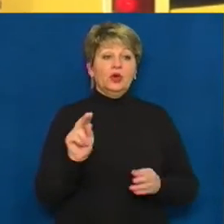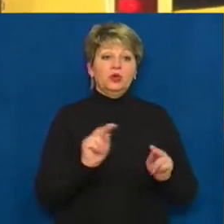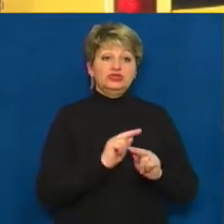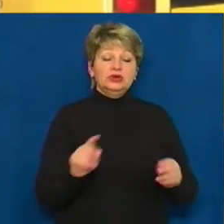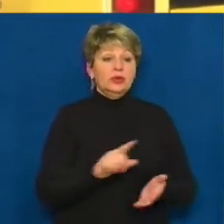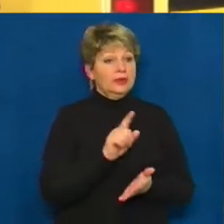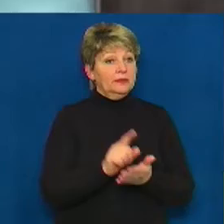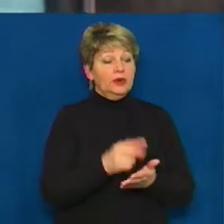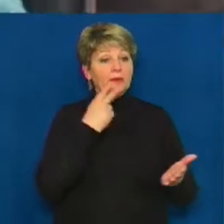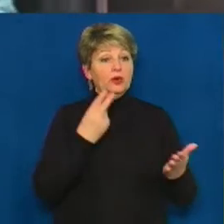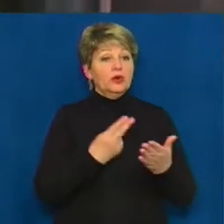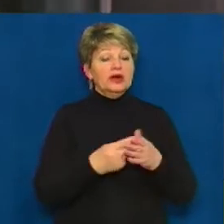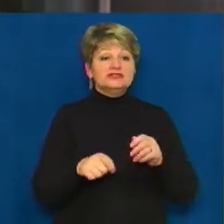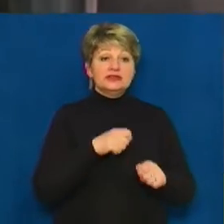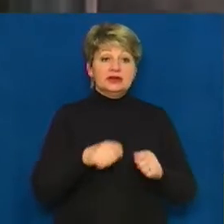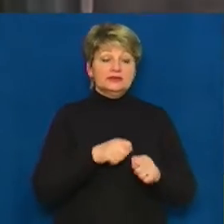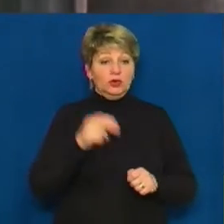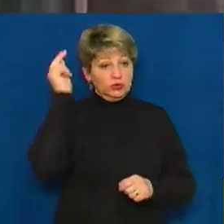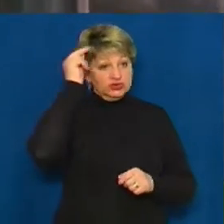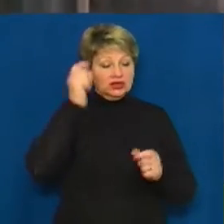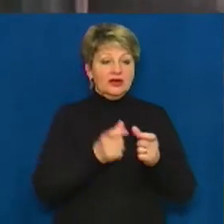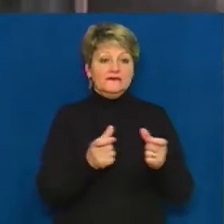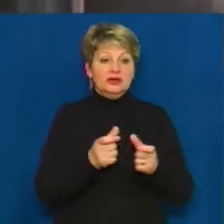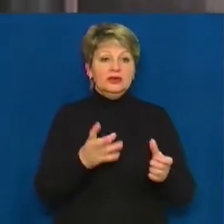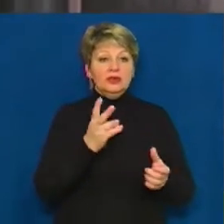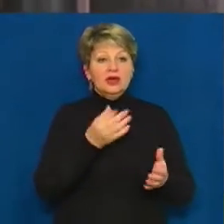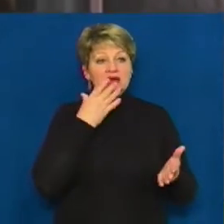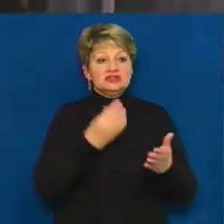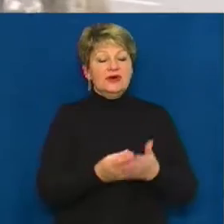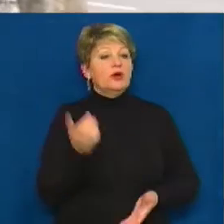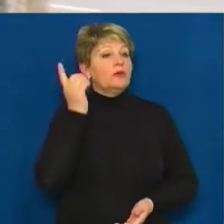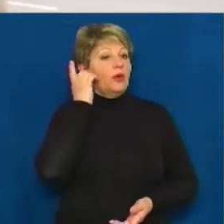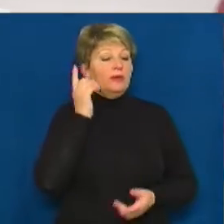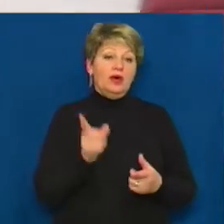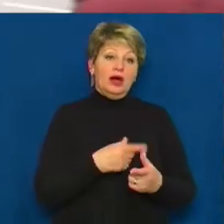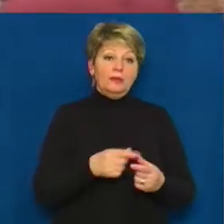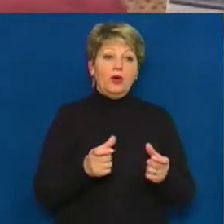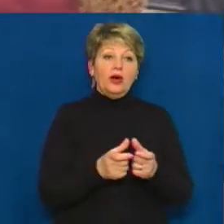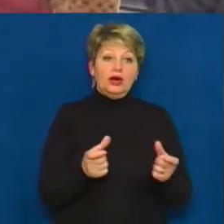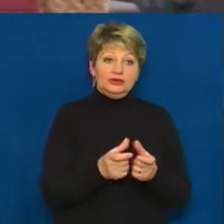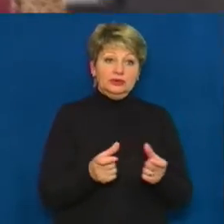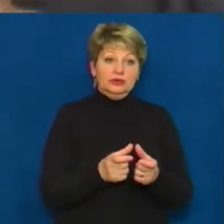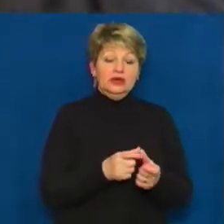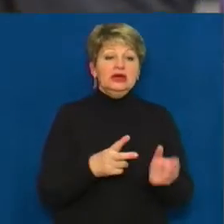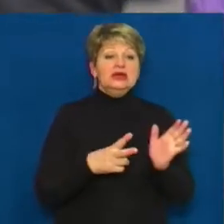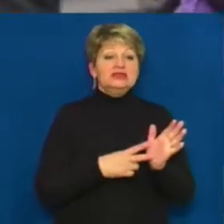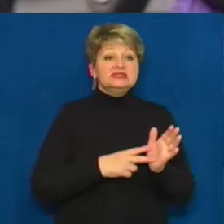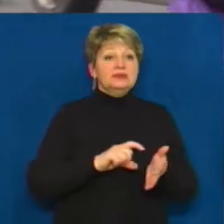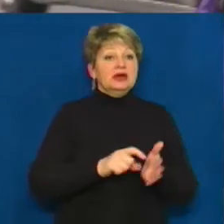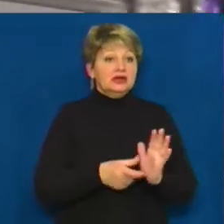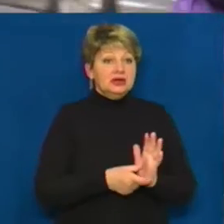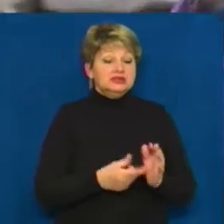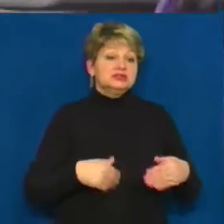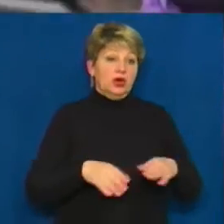необхідно показати кондуктору учнівський квиток на своєму смартфоні або картку. Семикласниці Аліні Черковій така ініціатива